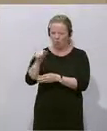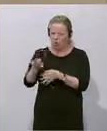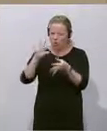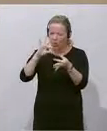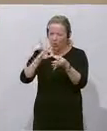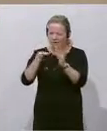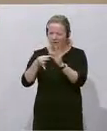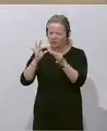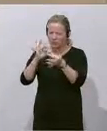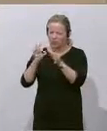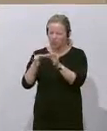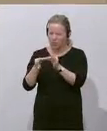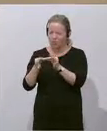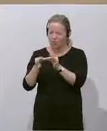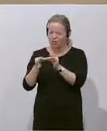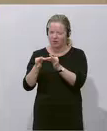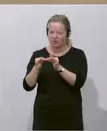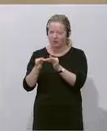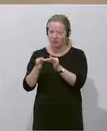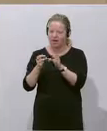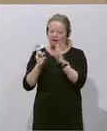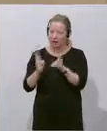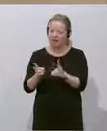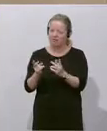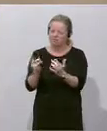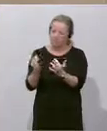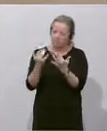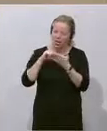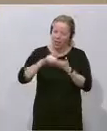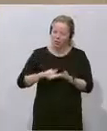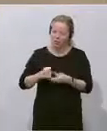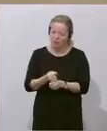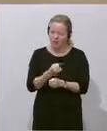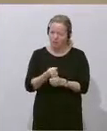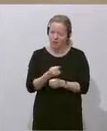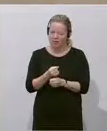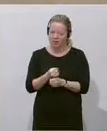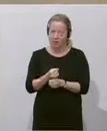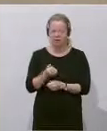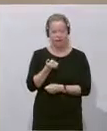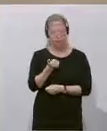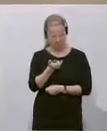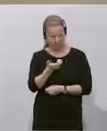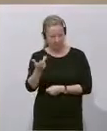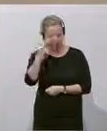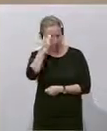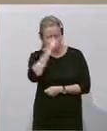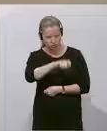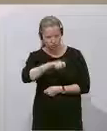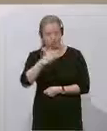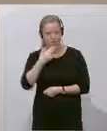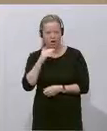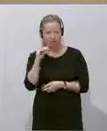kann den Eindruck erwecken, dass manche Menschen, die spenden,